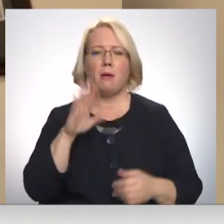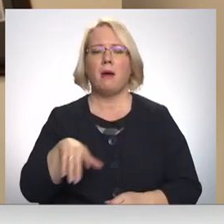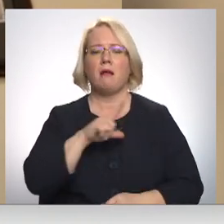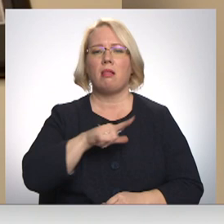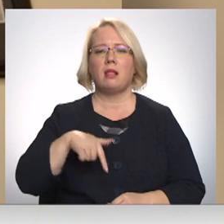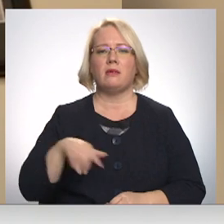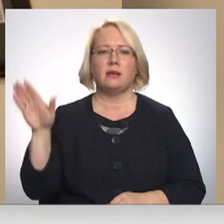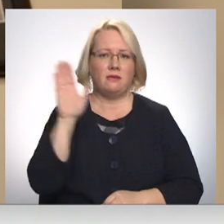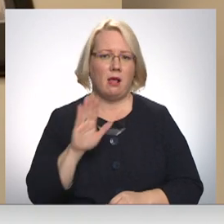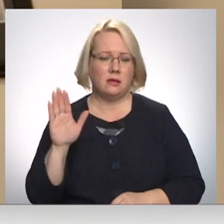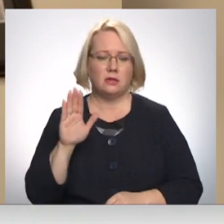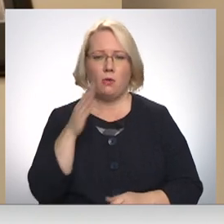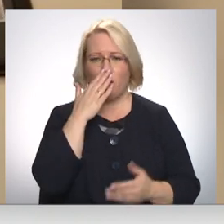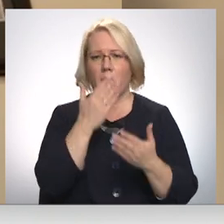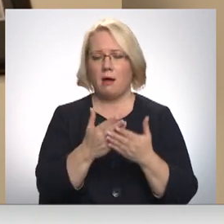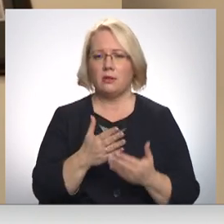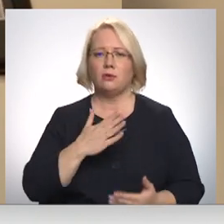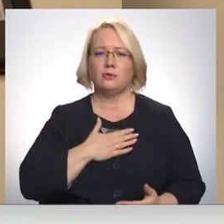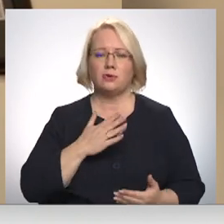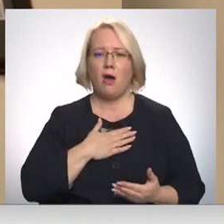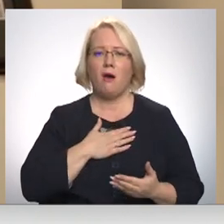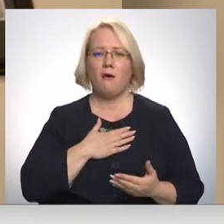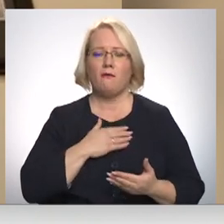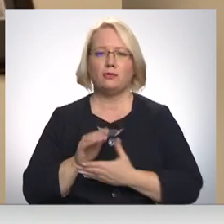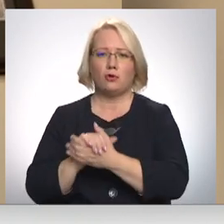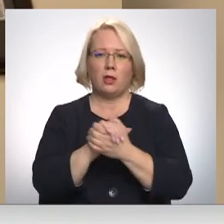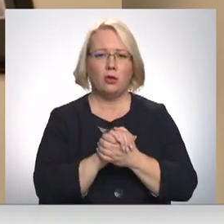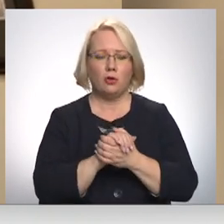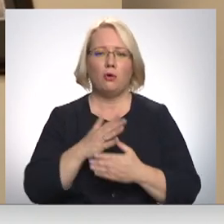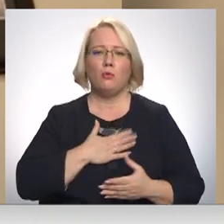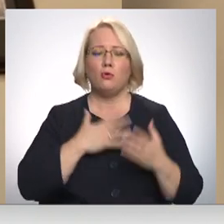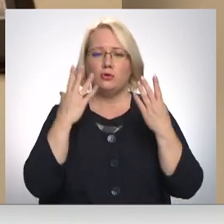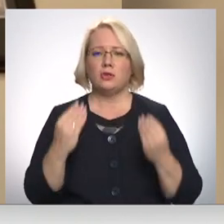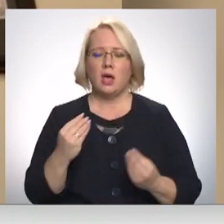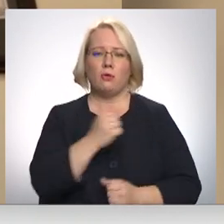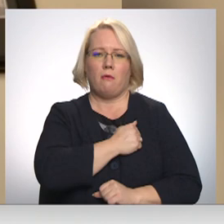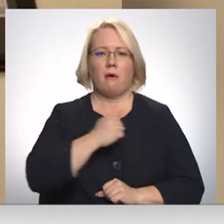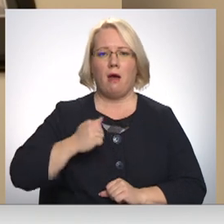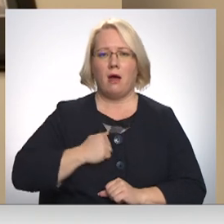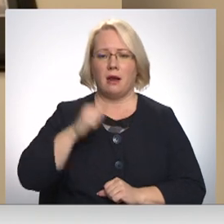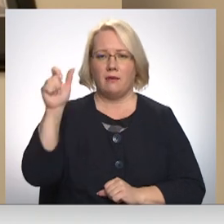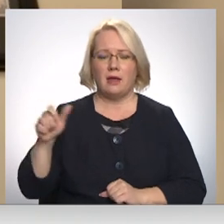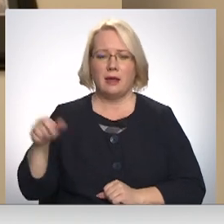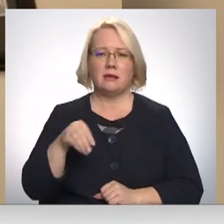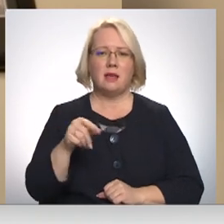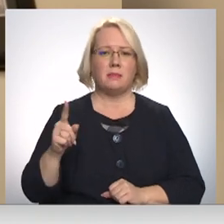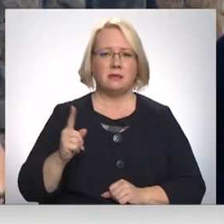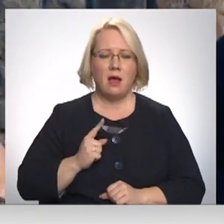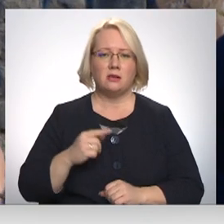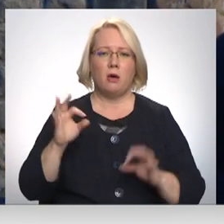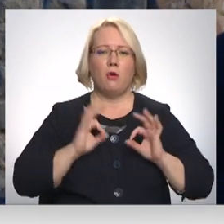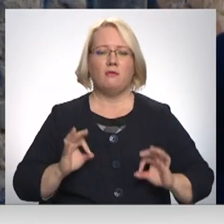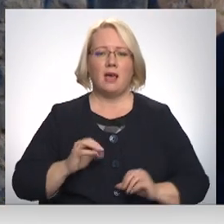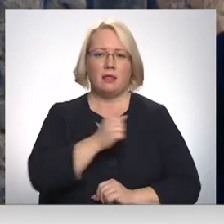valstu, un izrādīt arī savu solidaritāti mūsdienu karavīriem, mūsdienu armijai, zemesardzēju, profesionālajiem dienestam.